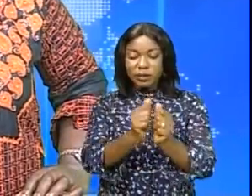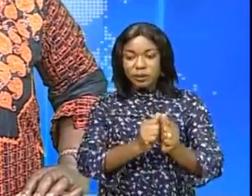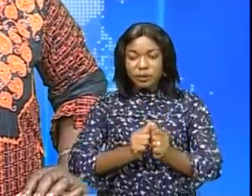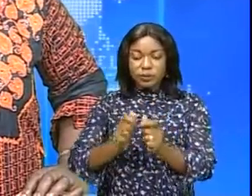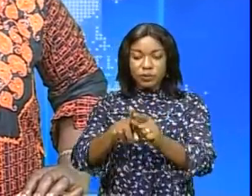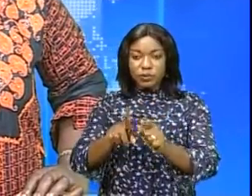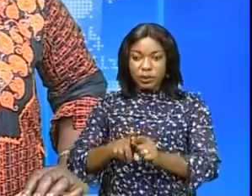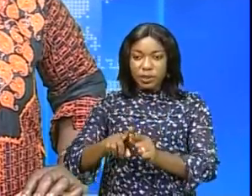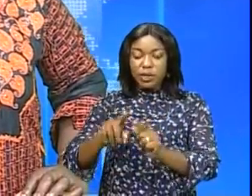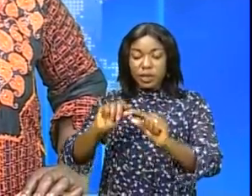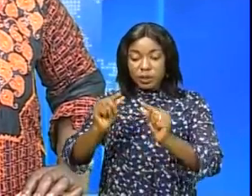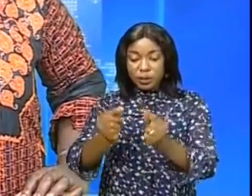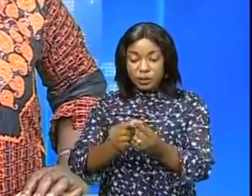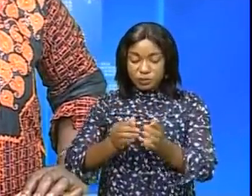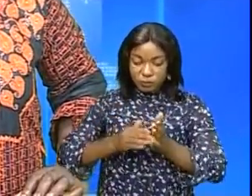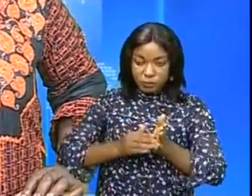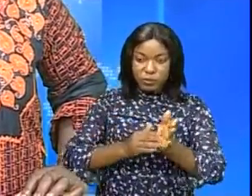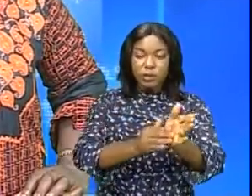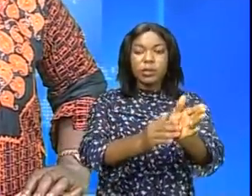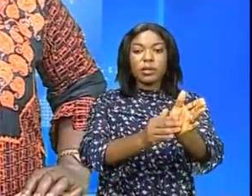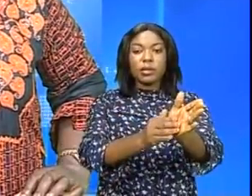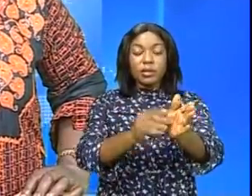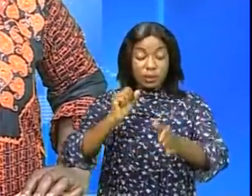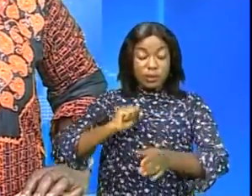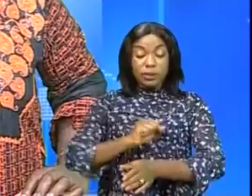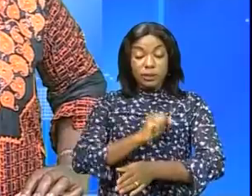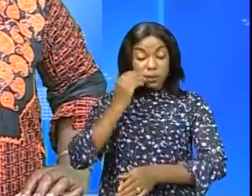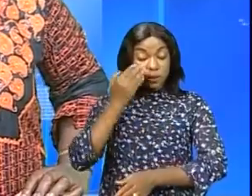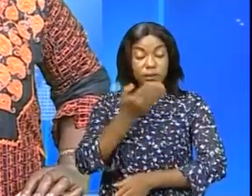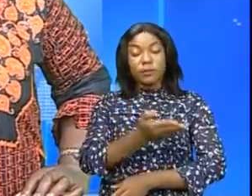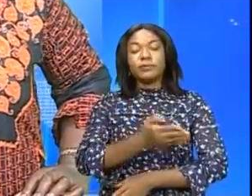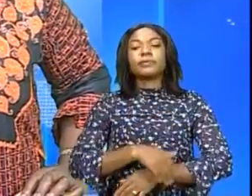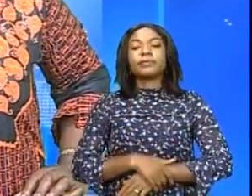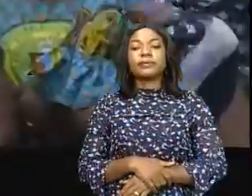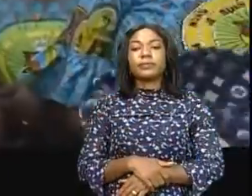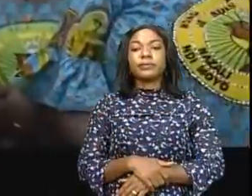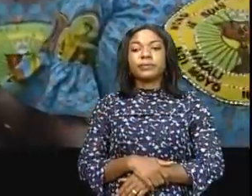conduit la délégation de l'institution Sénat à ses obsèques. Regardez.